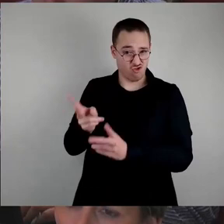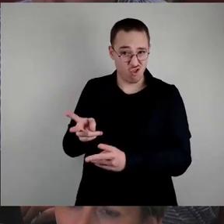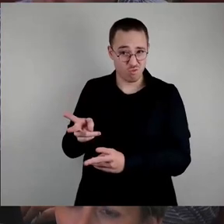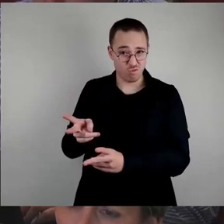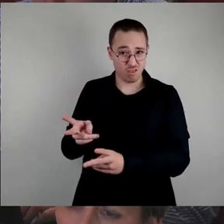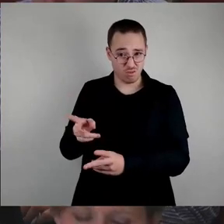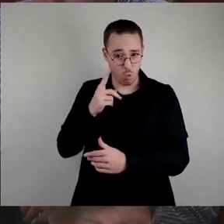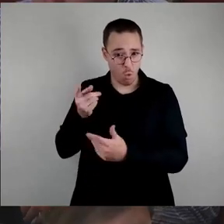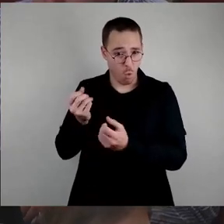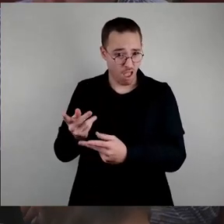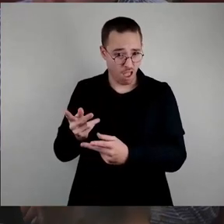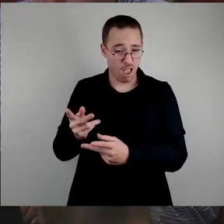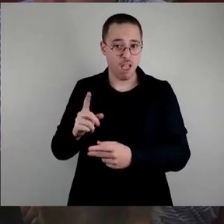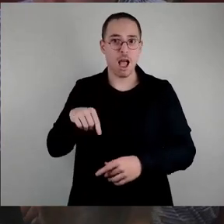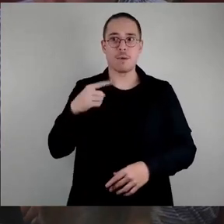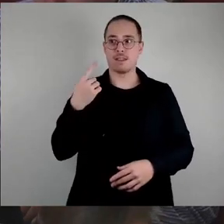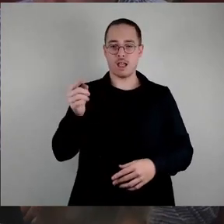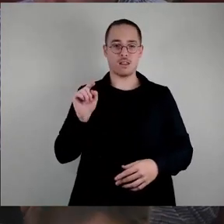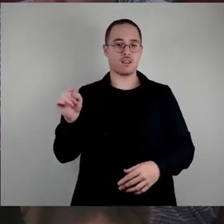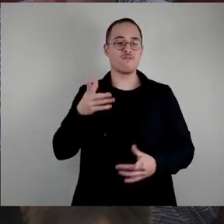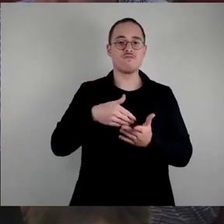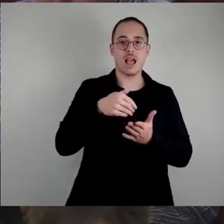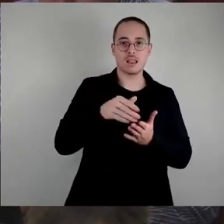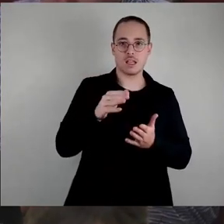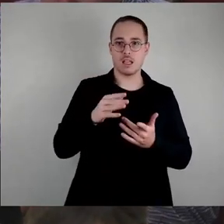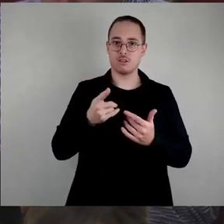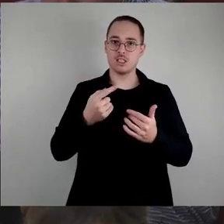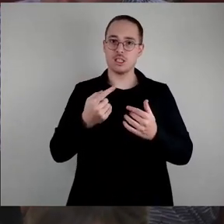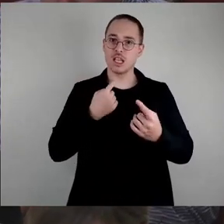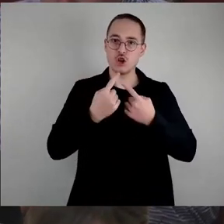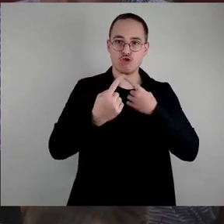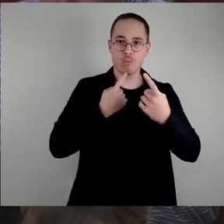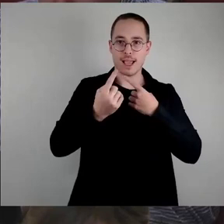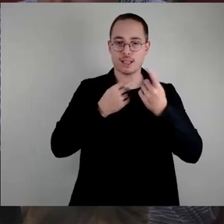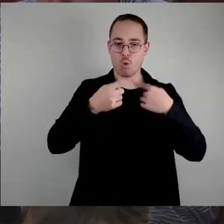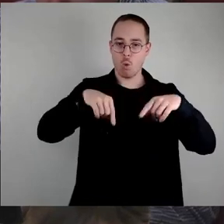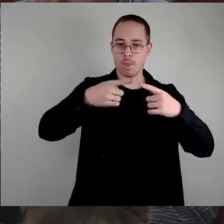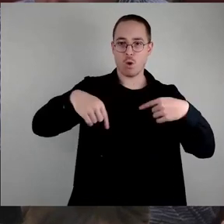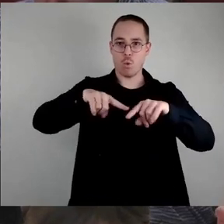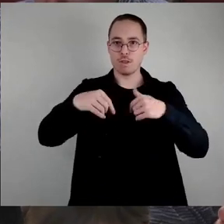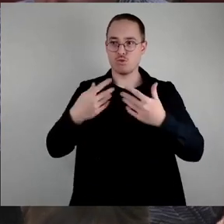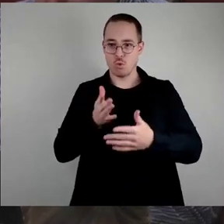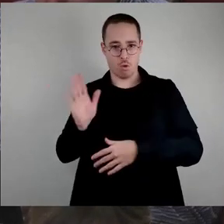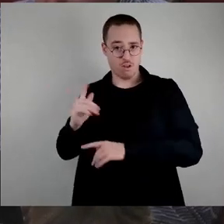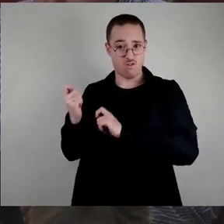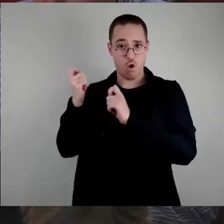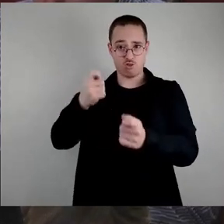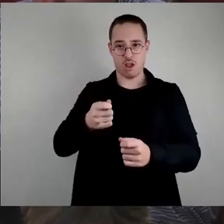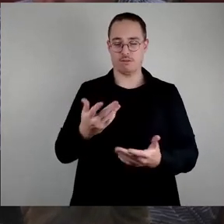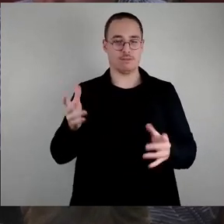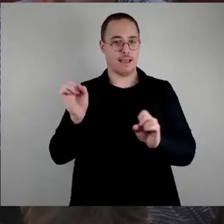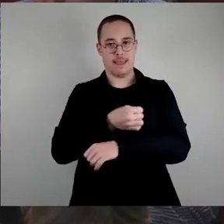vorschlägt und weiteren Gesprächsrunden und sonst was, vollkommen unbehelflich. Allein schon deswegen muss man den Antrag